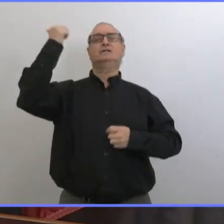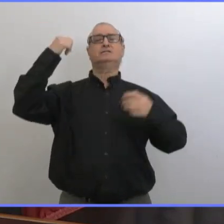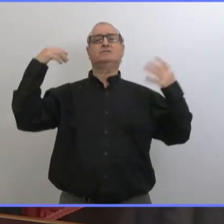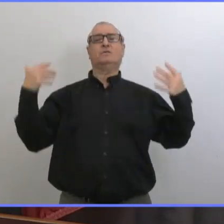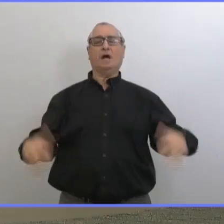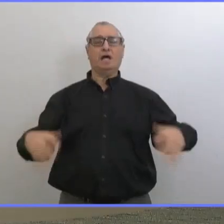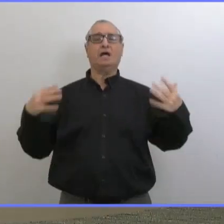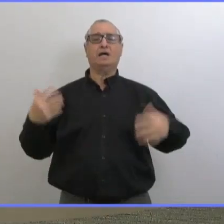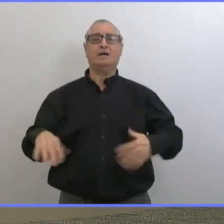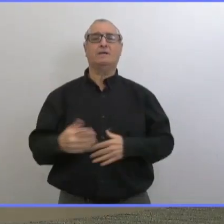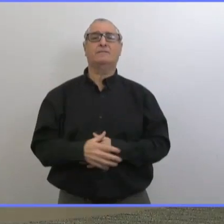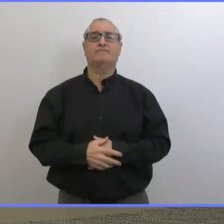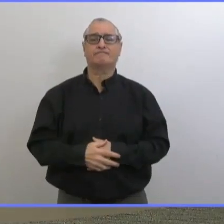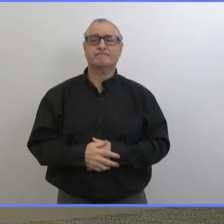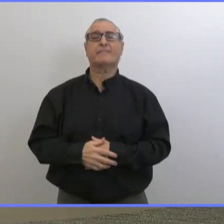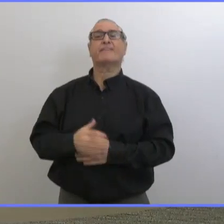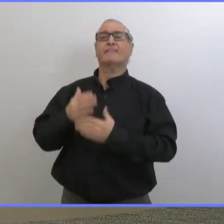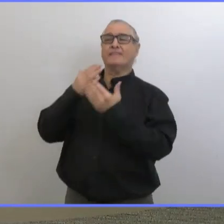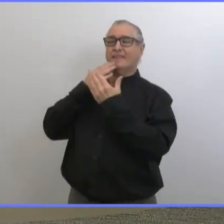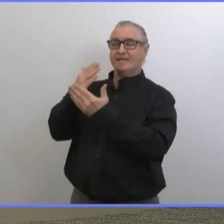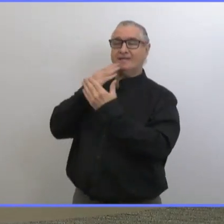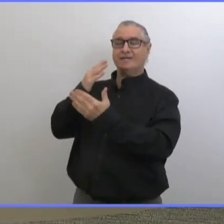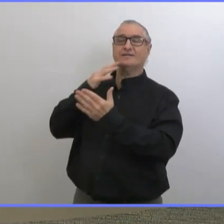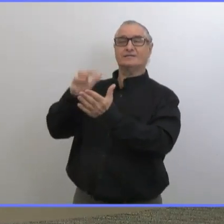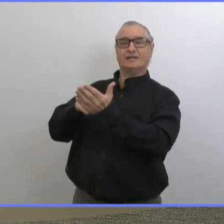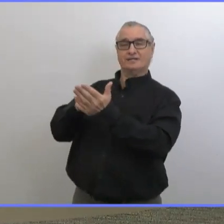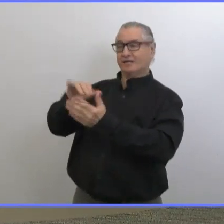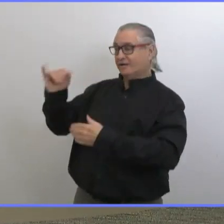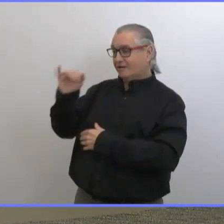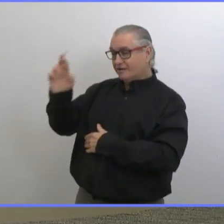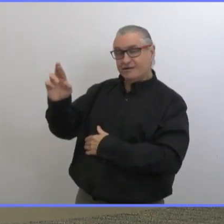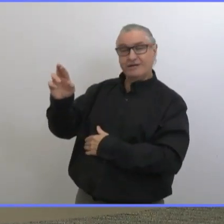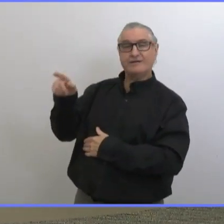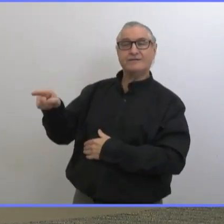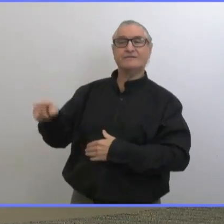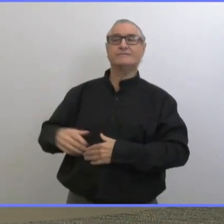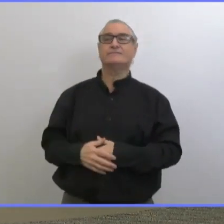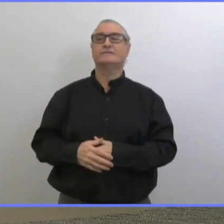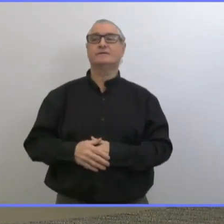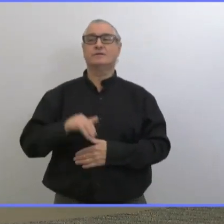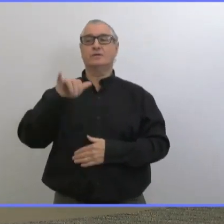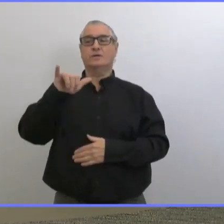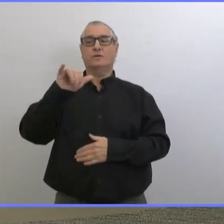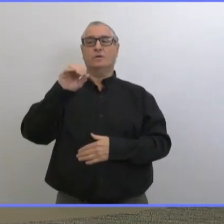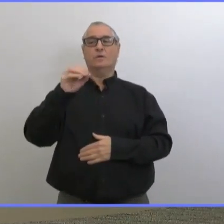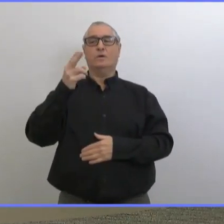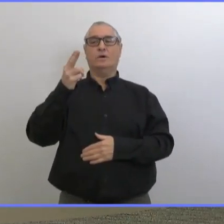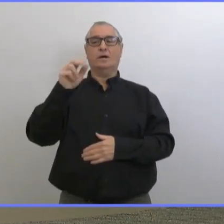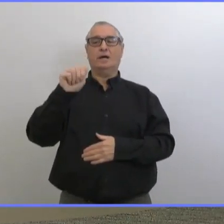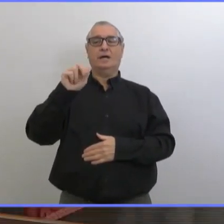pour rester en sécurité. Je veux aussi personnellement remercier le Dr. Reimer et toute l'équipe